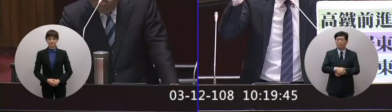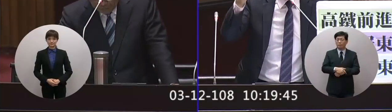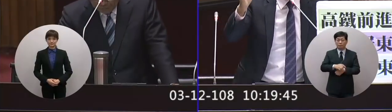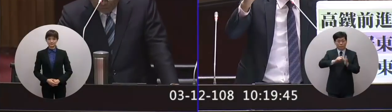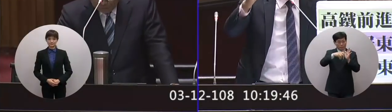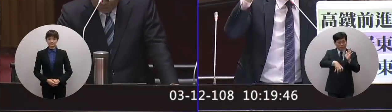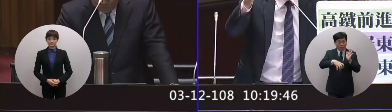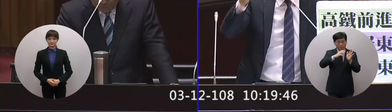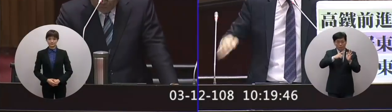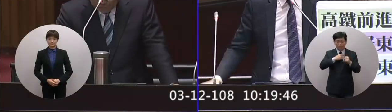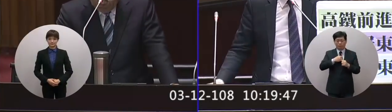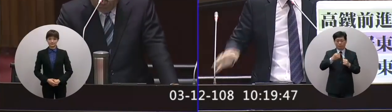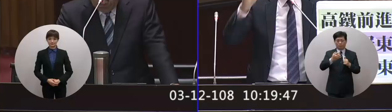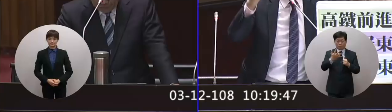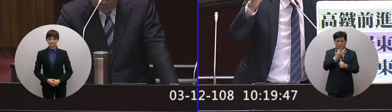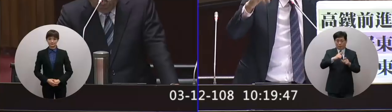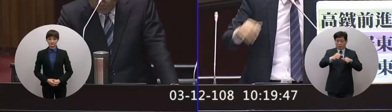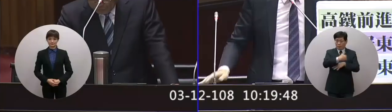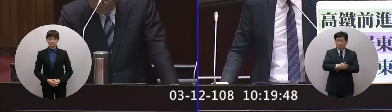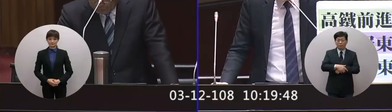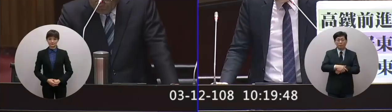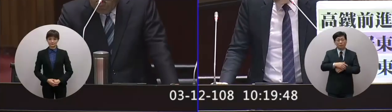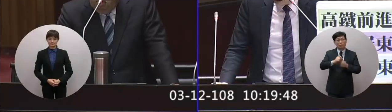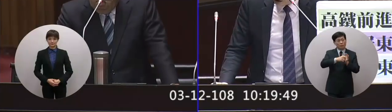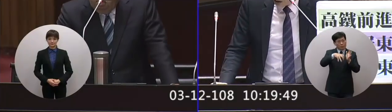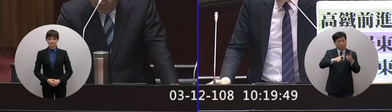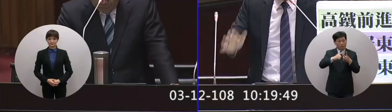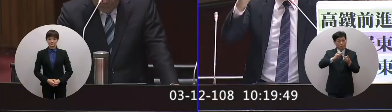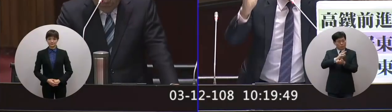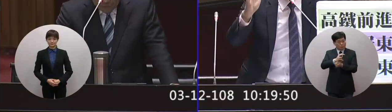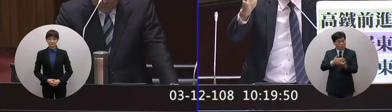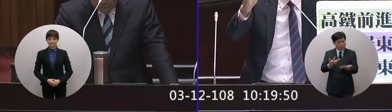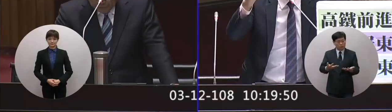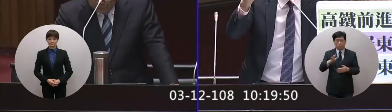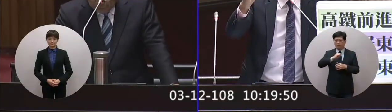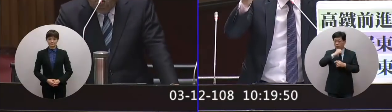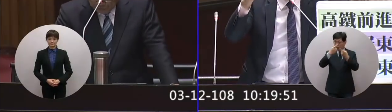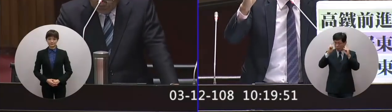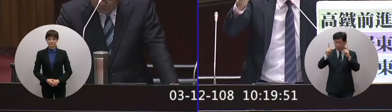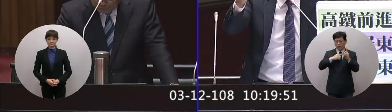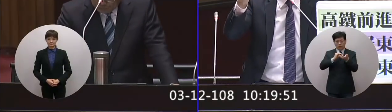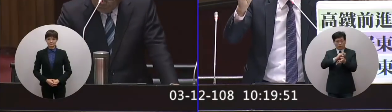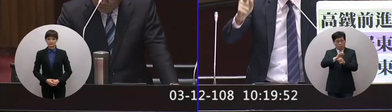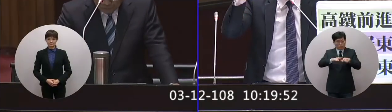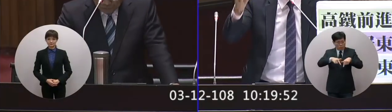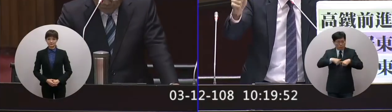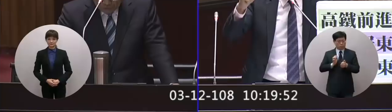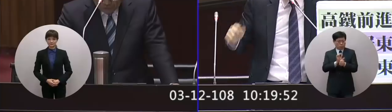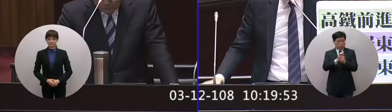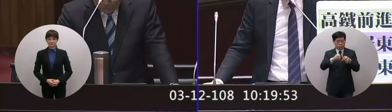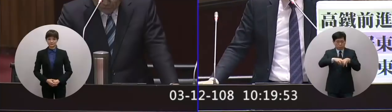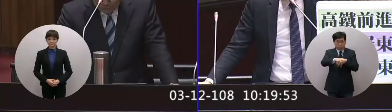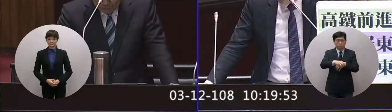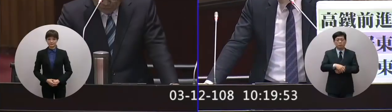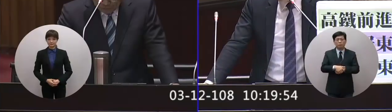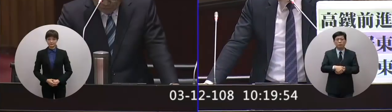嘉義跟雲林怎麼做雲林有台大醫學中心台大醫院做後盾他設